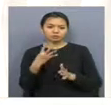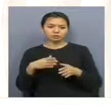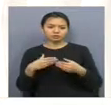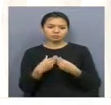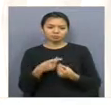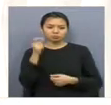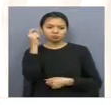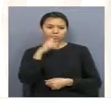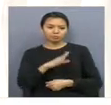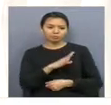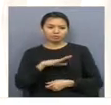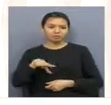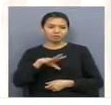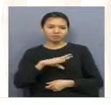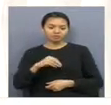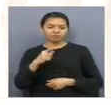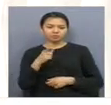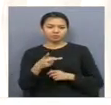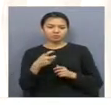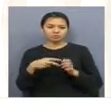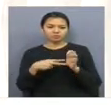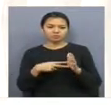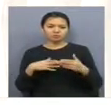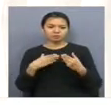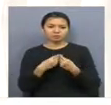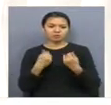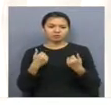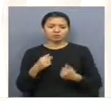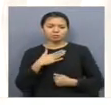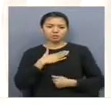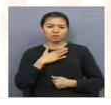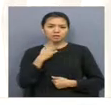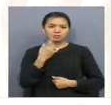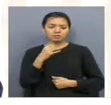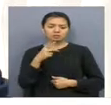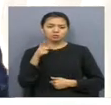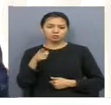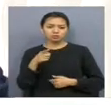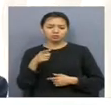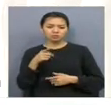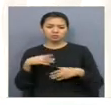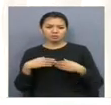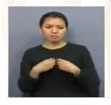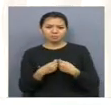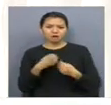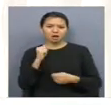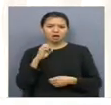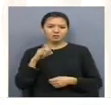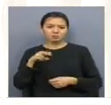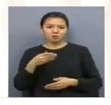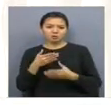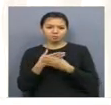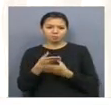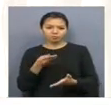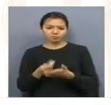анықталды. Барлығы 2138 отбасы. Бүгін көгіні бір бүтін 15 мыңнан астам отбасыға атаулы әлюметтік көмек